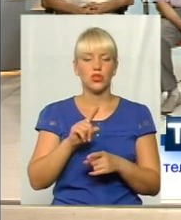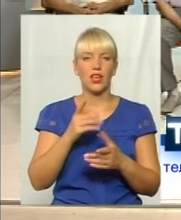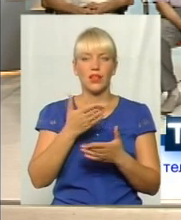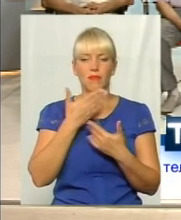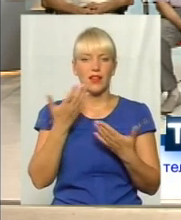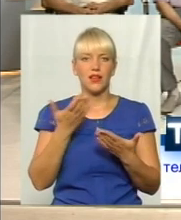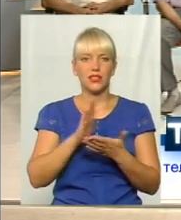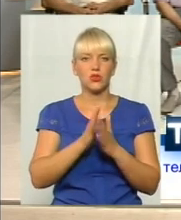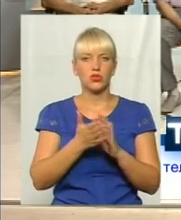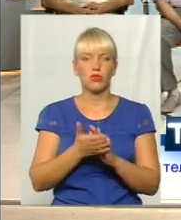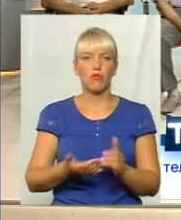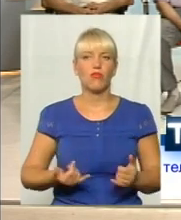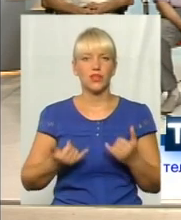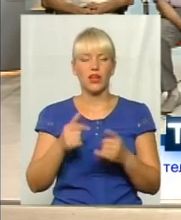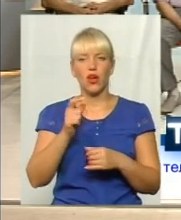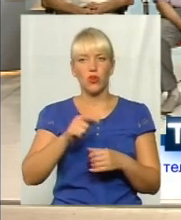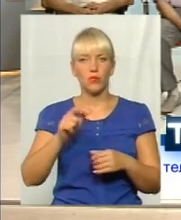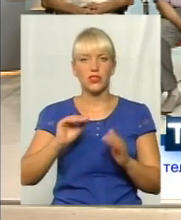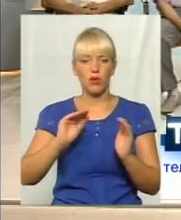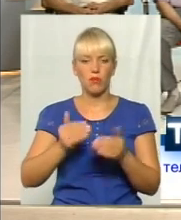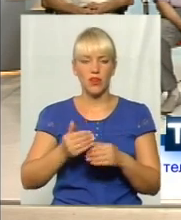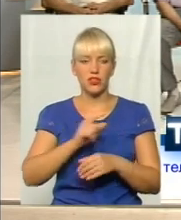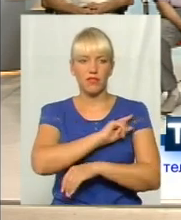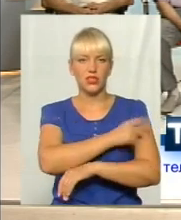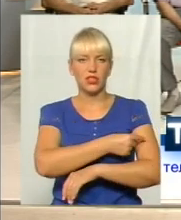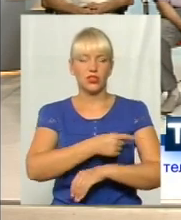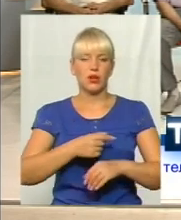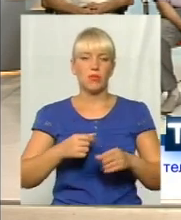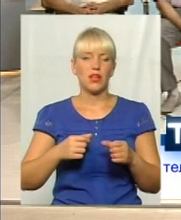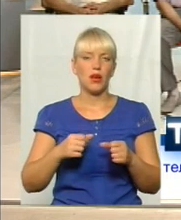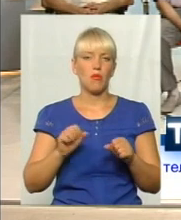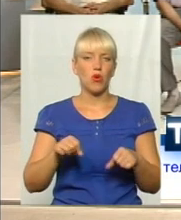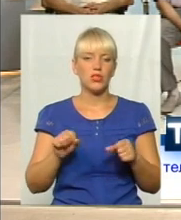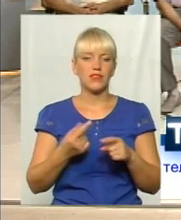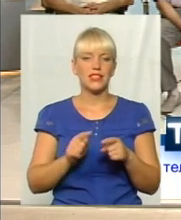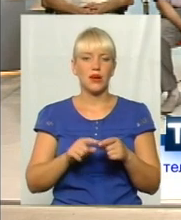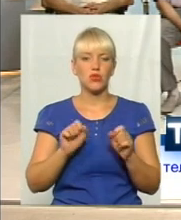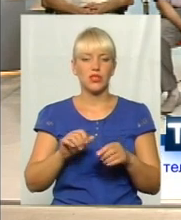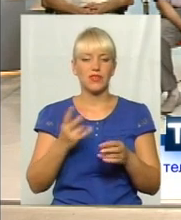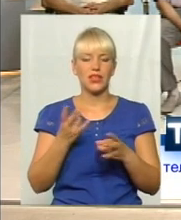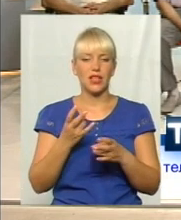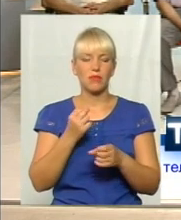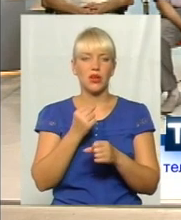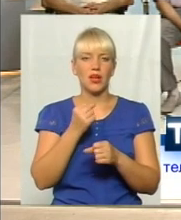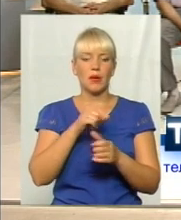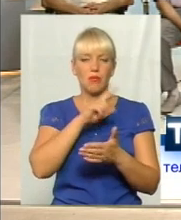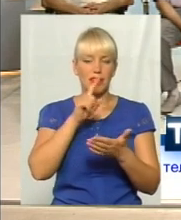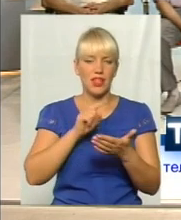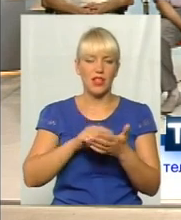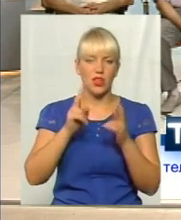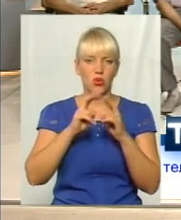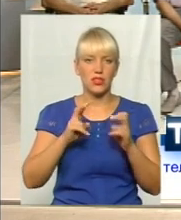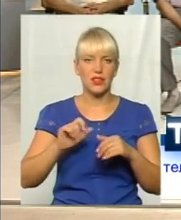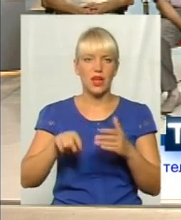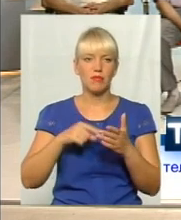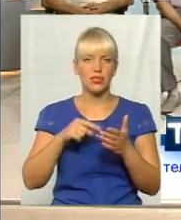громадян з обмеження фізично, можливо, це питання треба на міському комітеті доступності розглянути. Десь відповідні